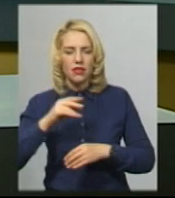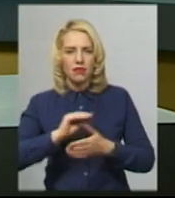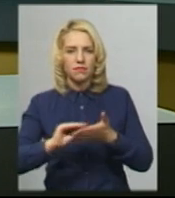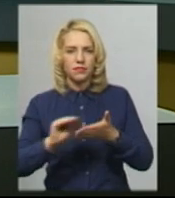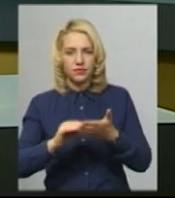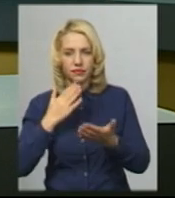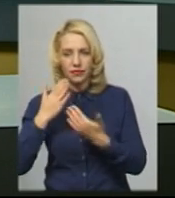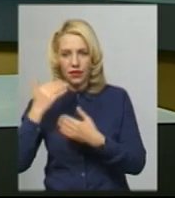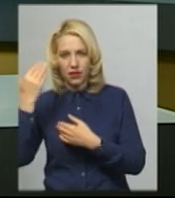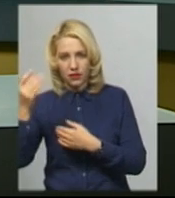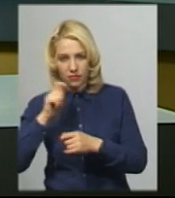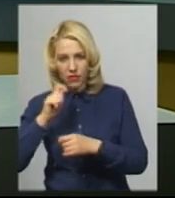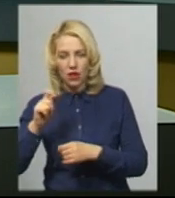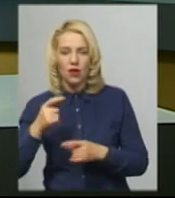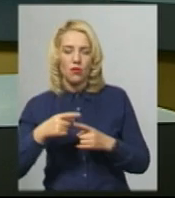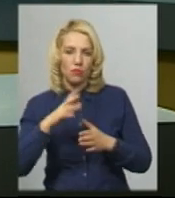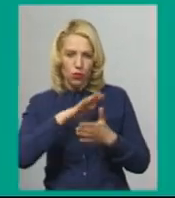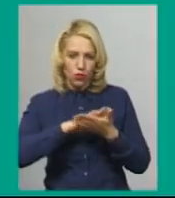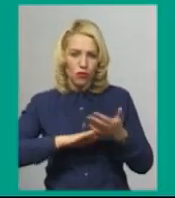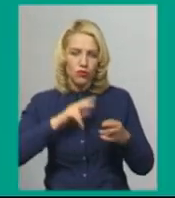будівництва підземного торговельного центру.